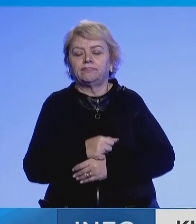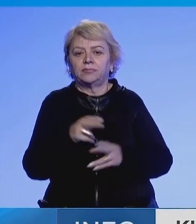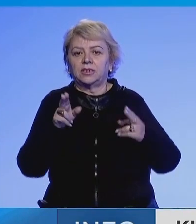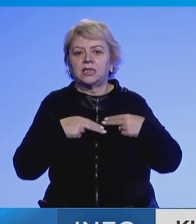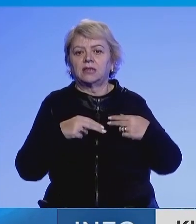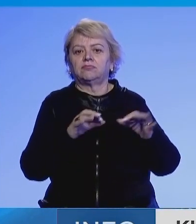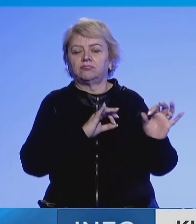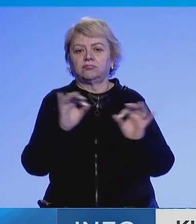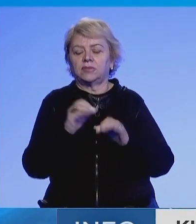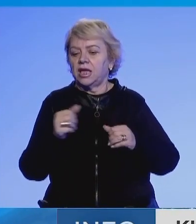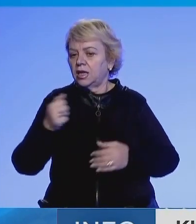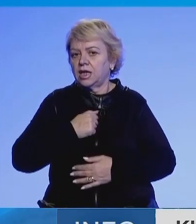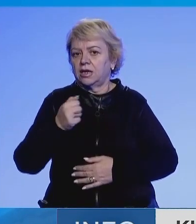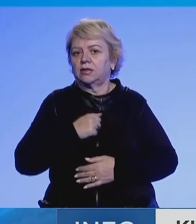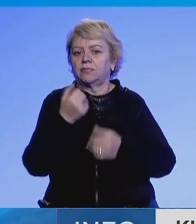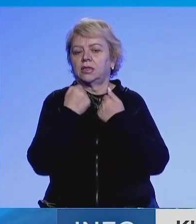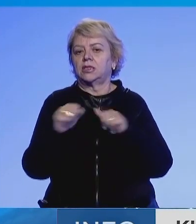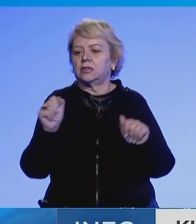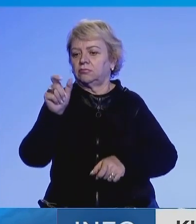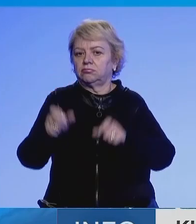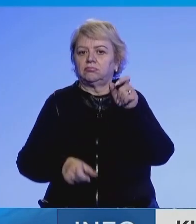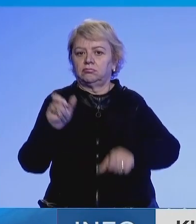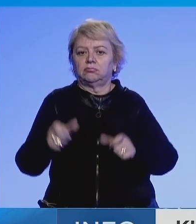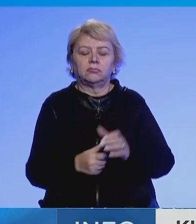siguris për garantimin e lirisë lëvizjes.